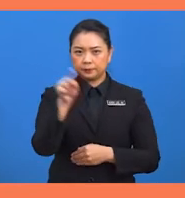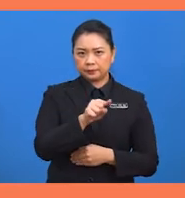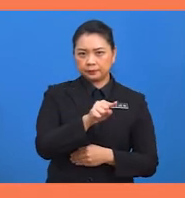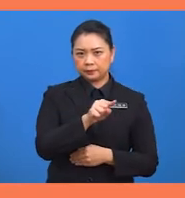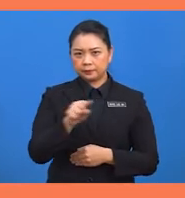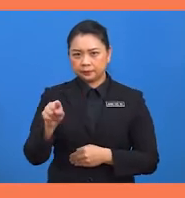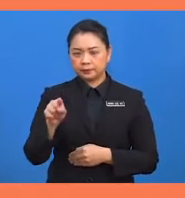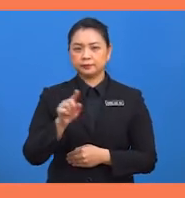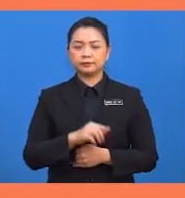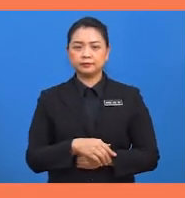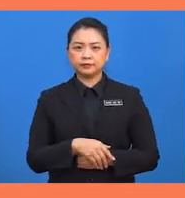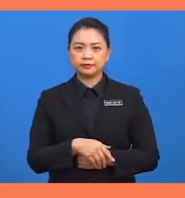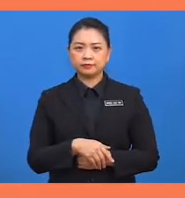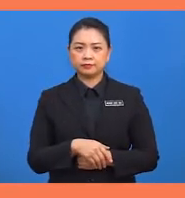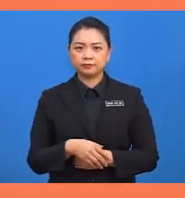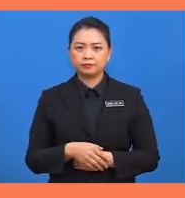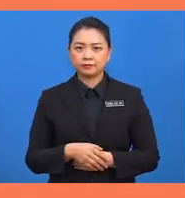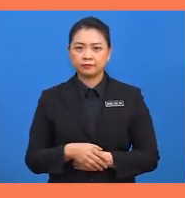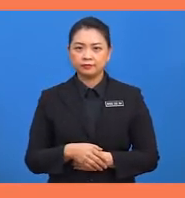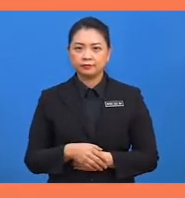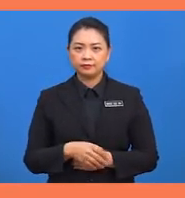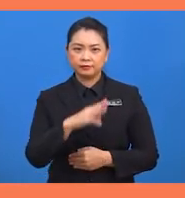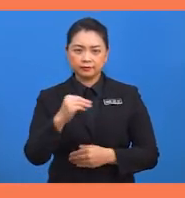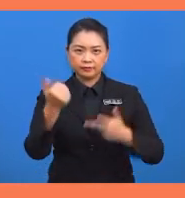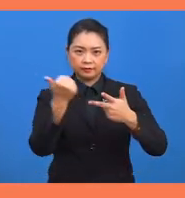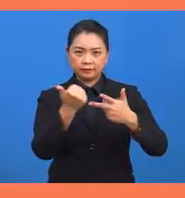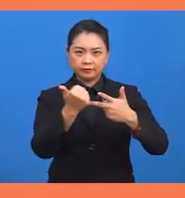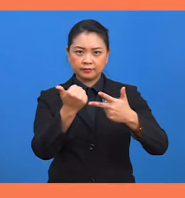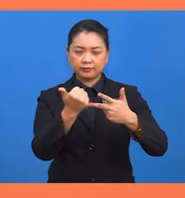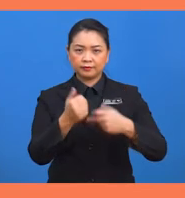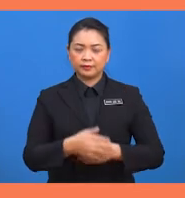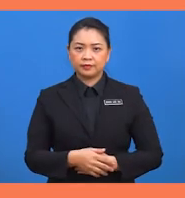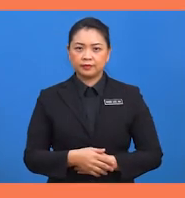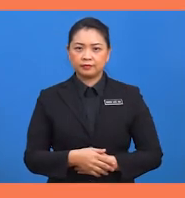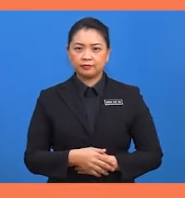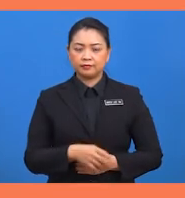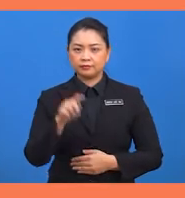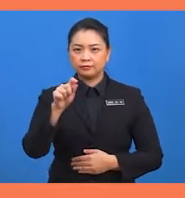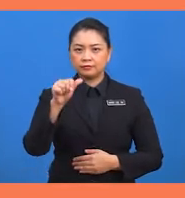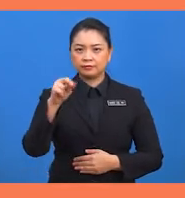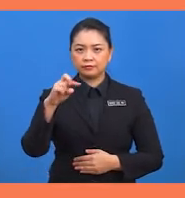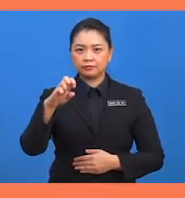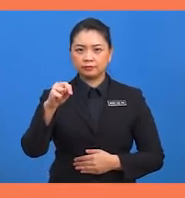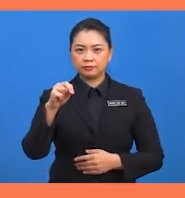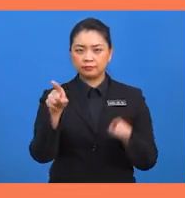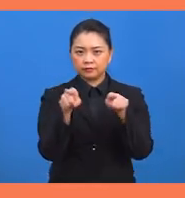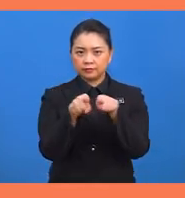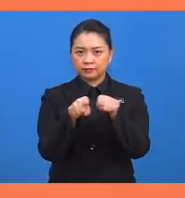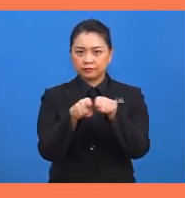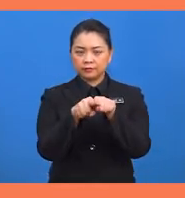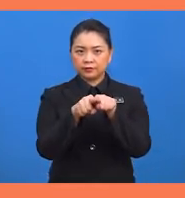selang seli yang dicangkung oleh perentas itu. Dan yang ketiga, tangent sepunya.